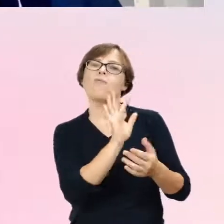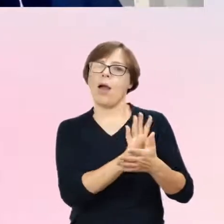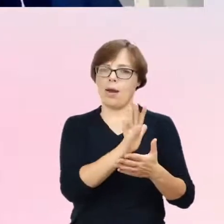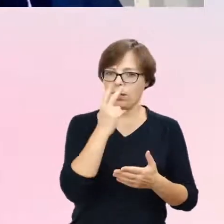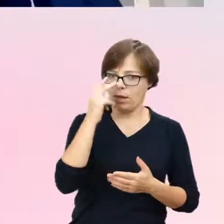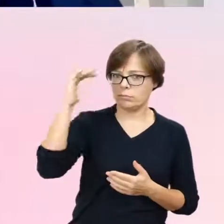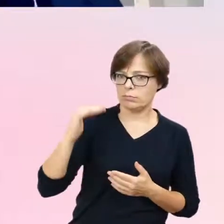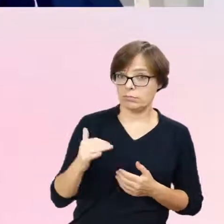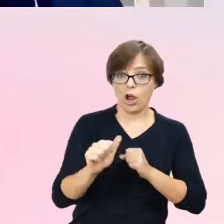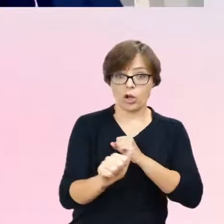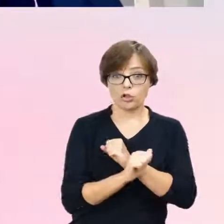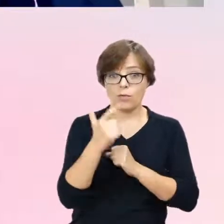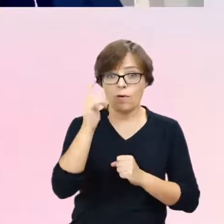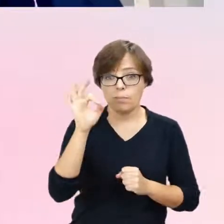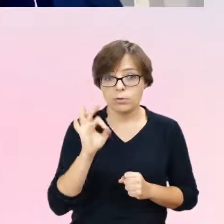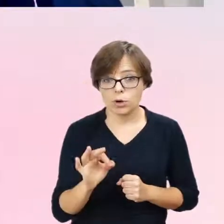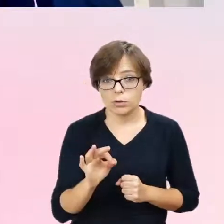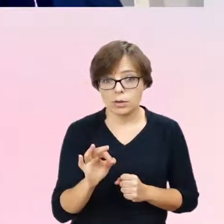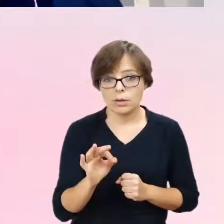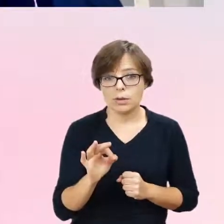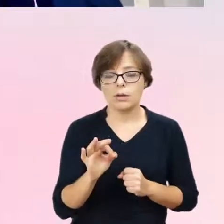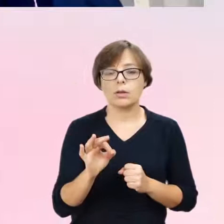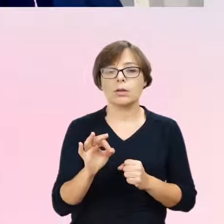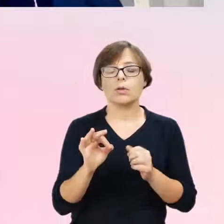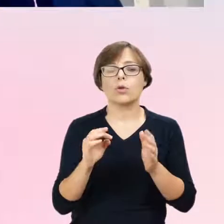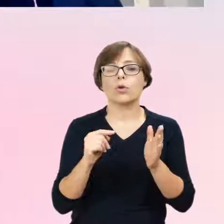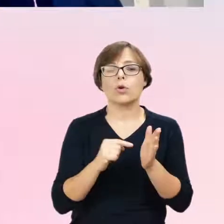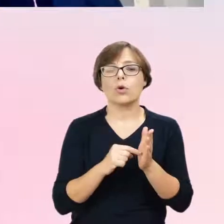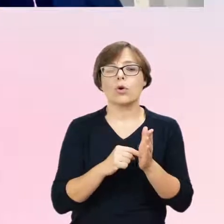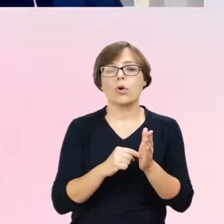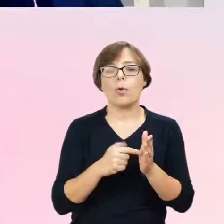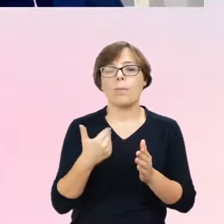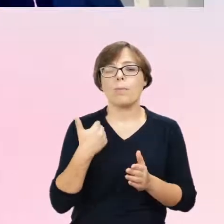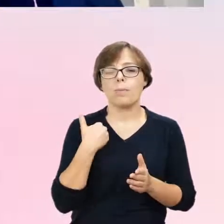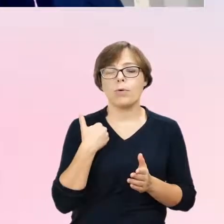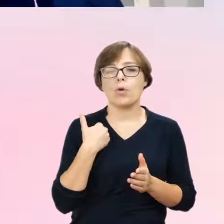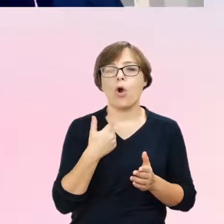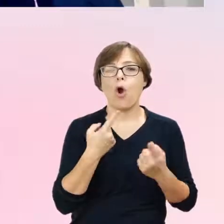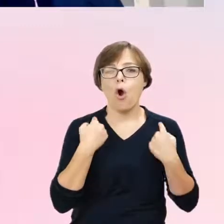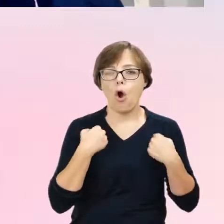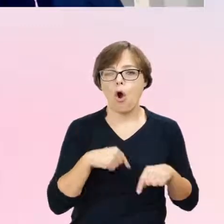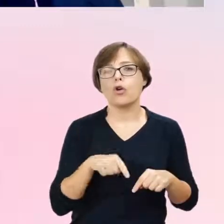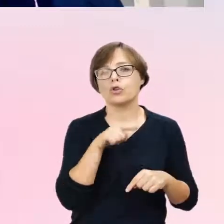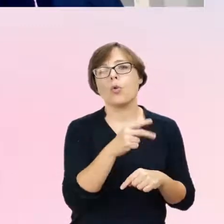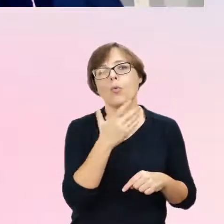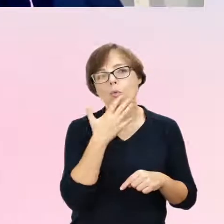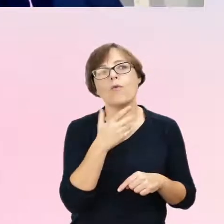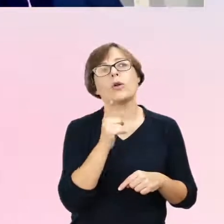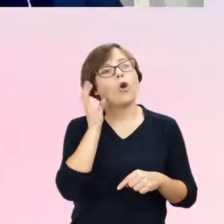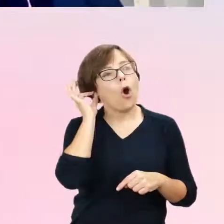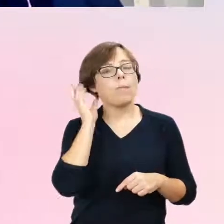62% to respondentów badania stanowiły osoby, które określały się jako kobiety